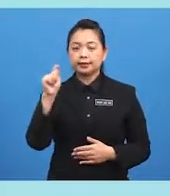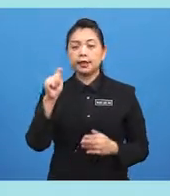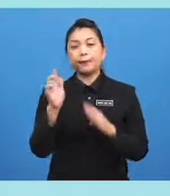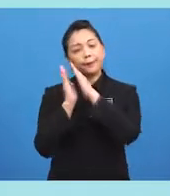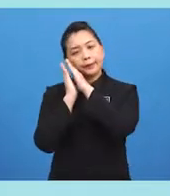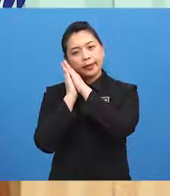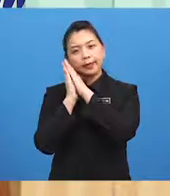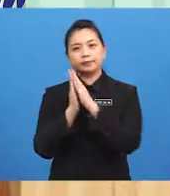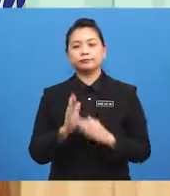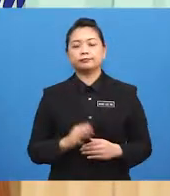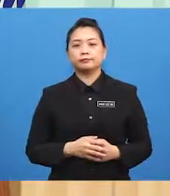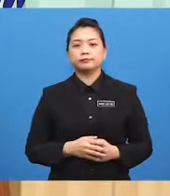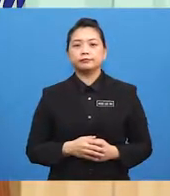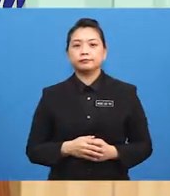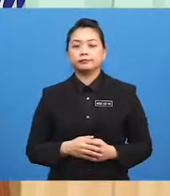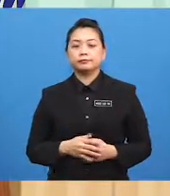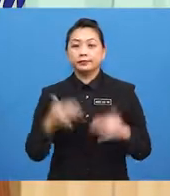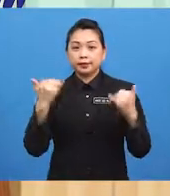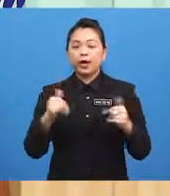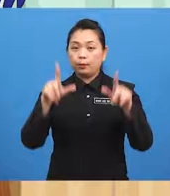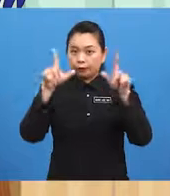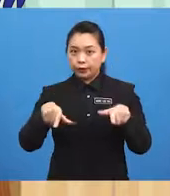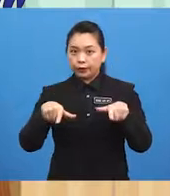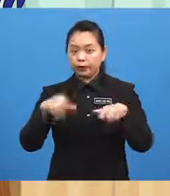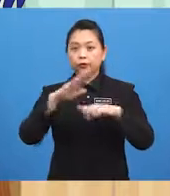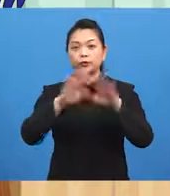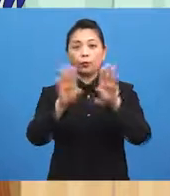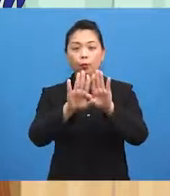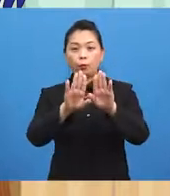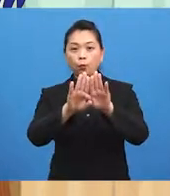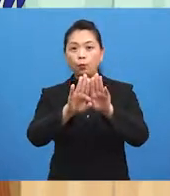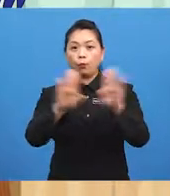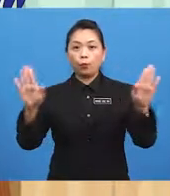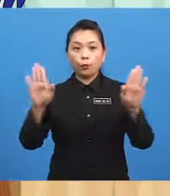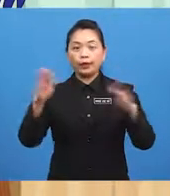Ah... ...let's put it on the wall... ...next to the mirror.